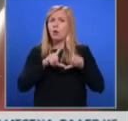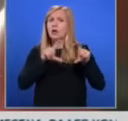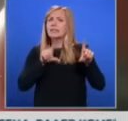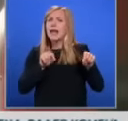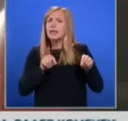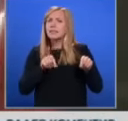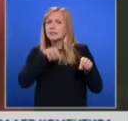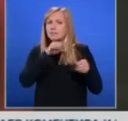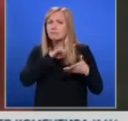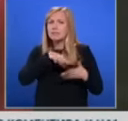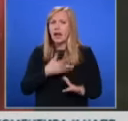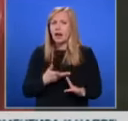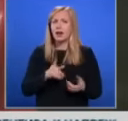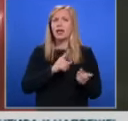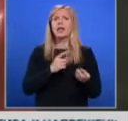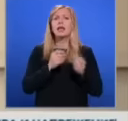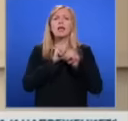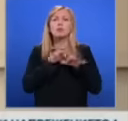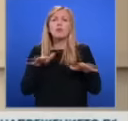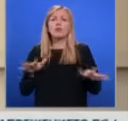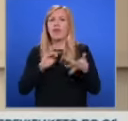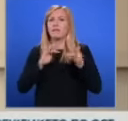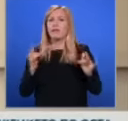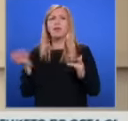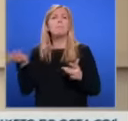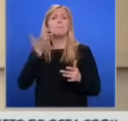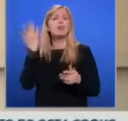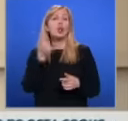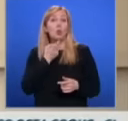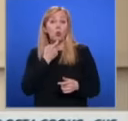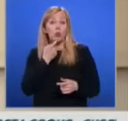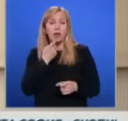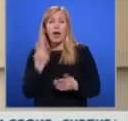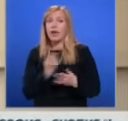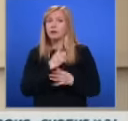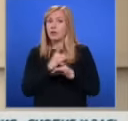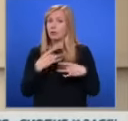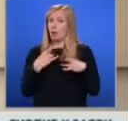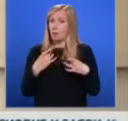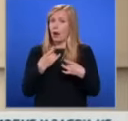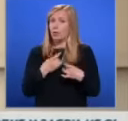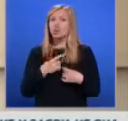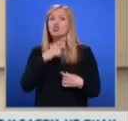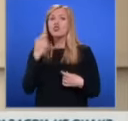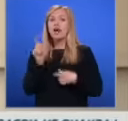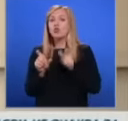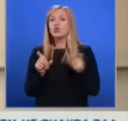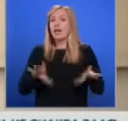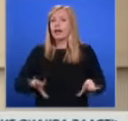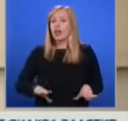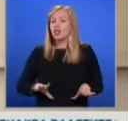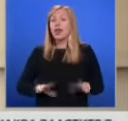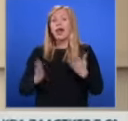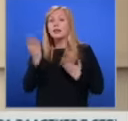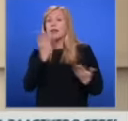разпространен в социалните мрежи преди години. Единствено безопасно за руските граждани и хората, които живеят в Русия, е да